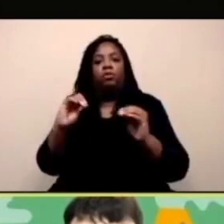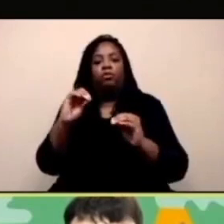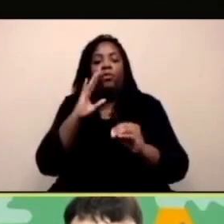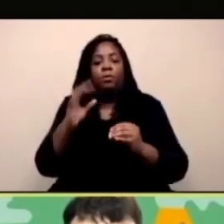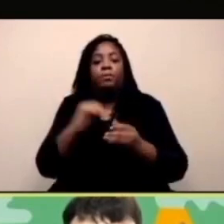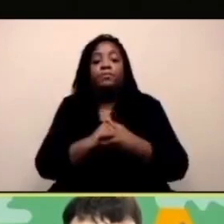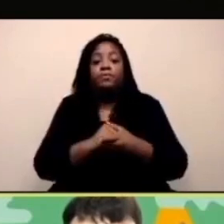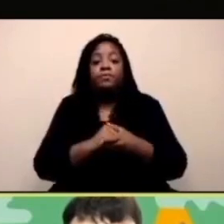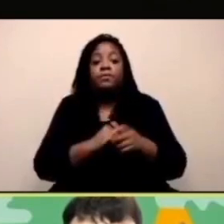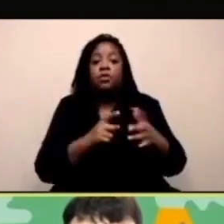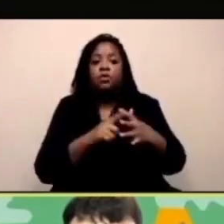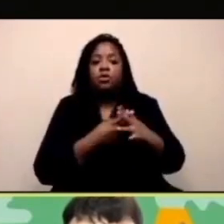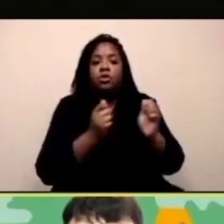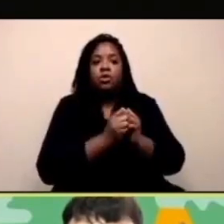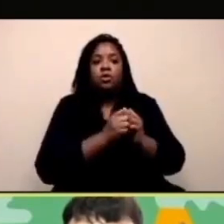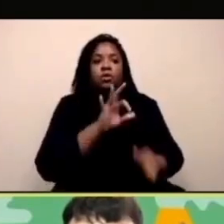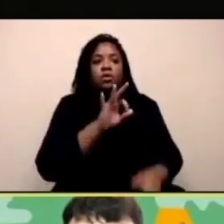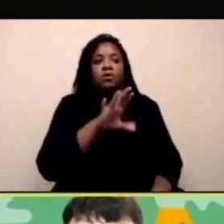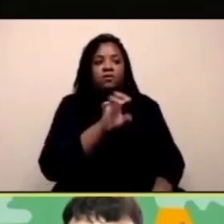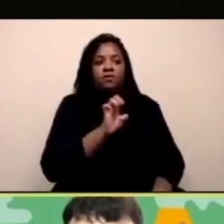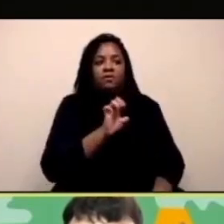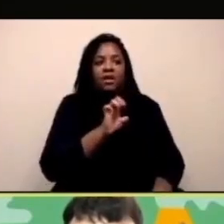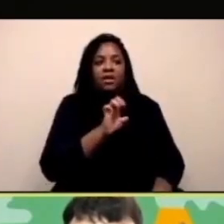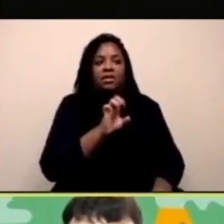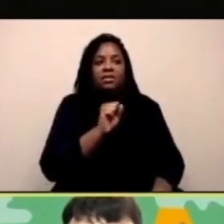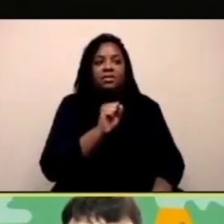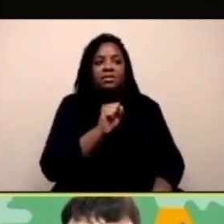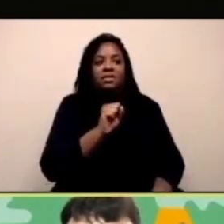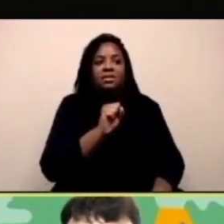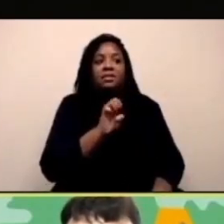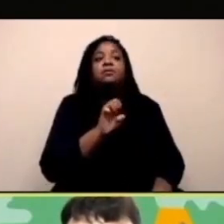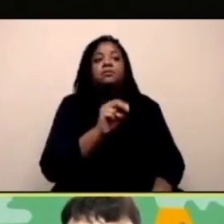per giocare con le parole. Cominciamo allora.